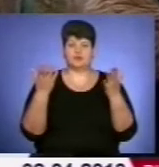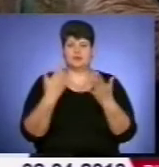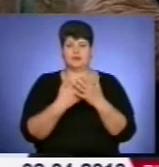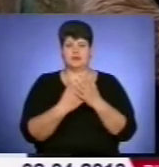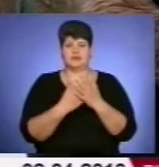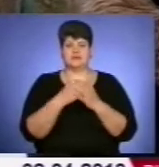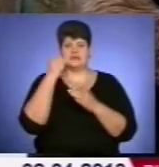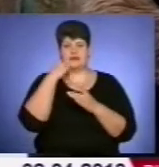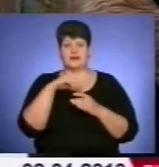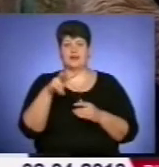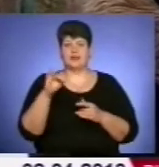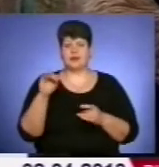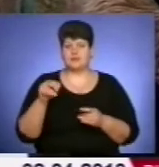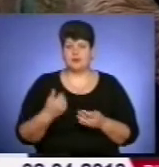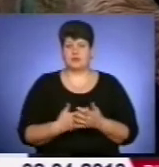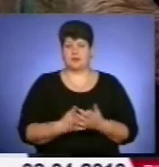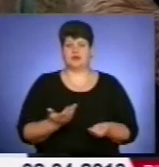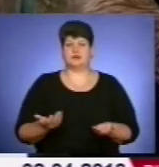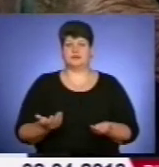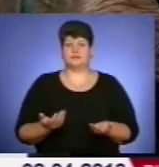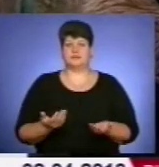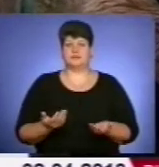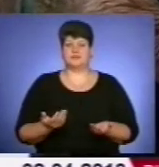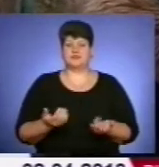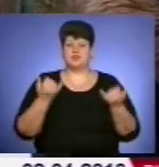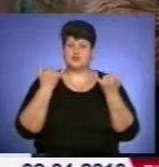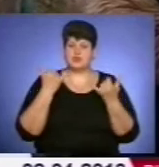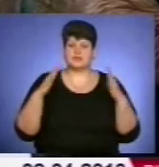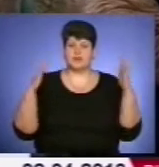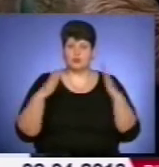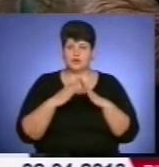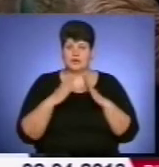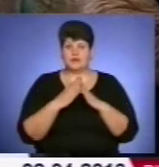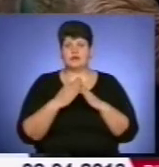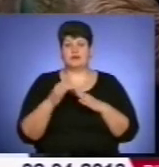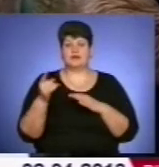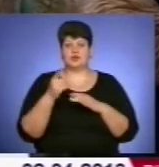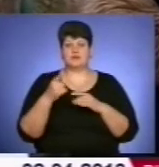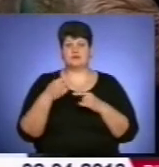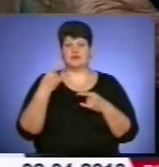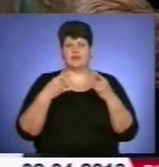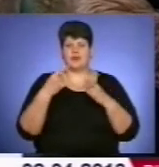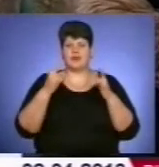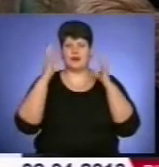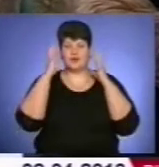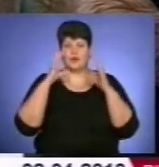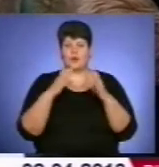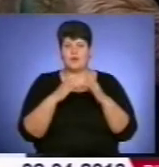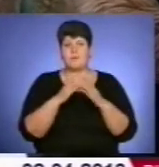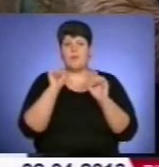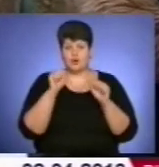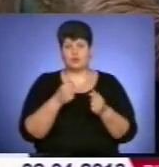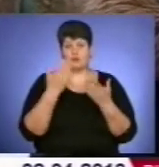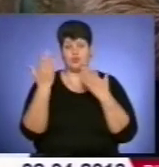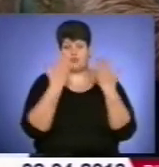Старолипан листопадовий, чи це сучасний будинок Тернопільської телерадіокомпанії. І там можемо прочитати